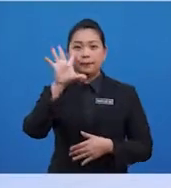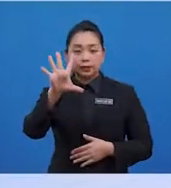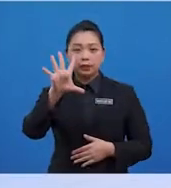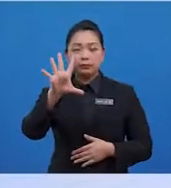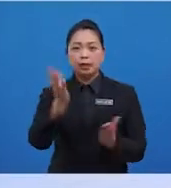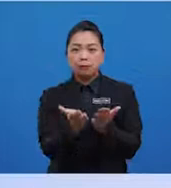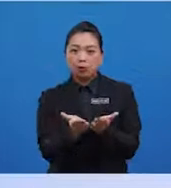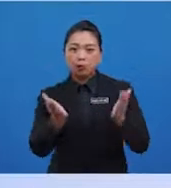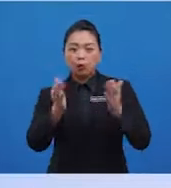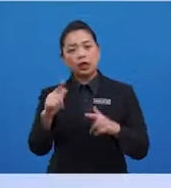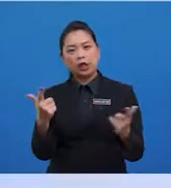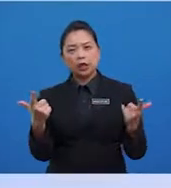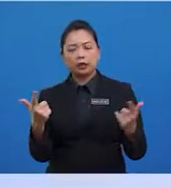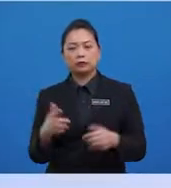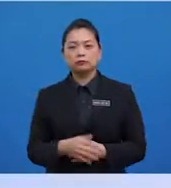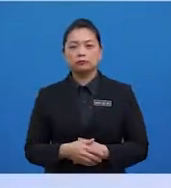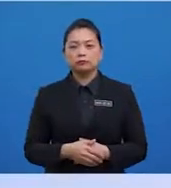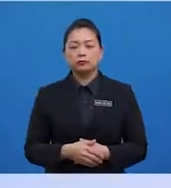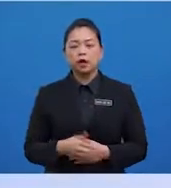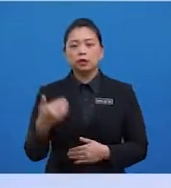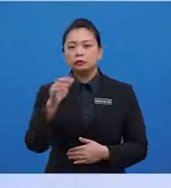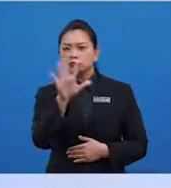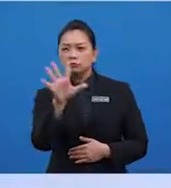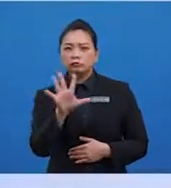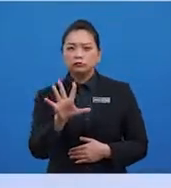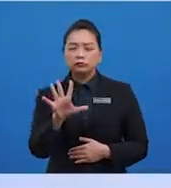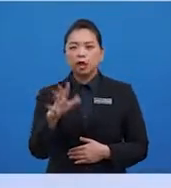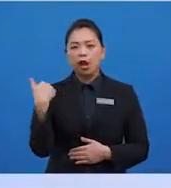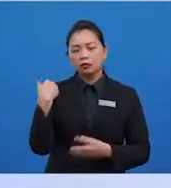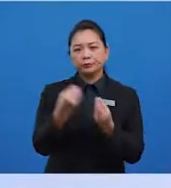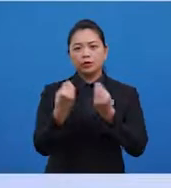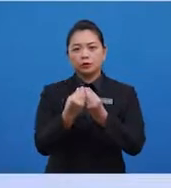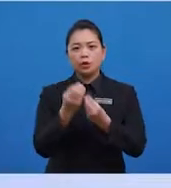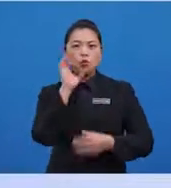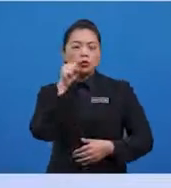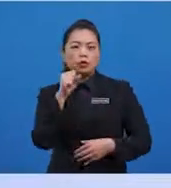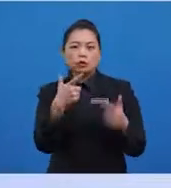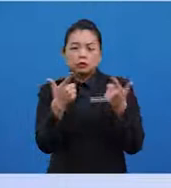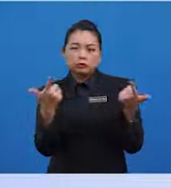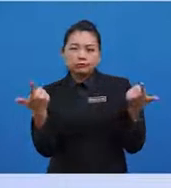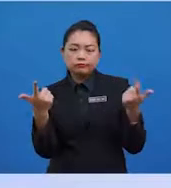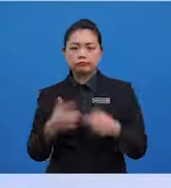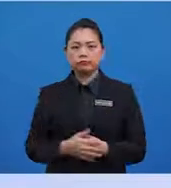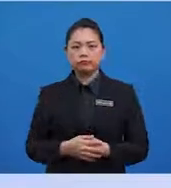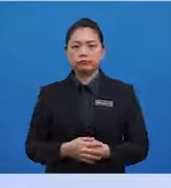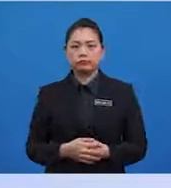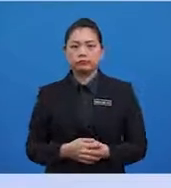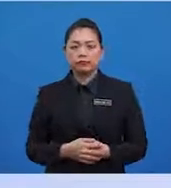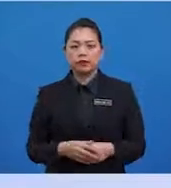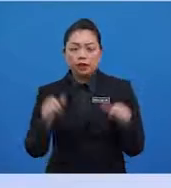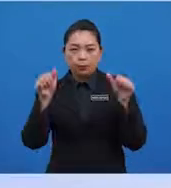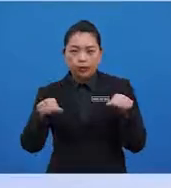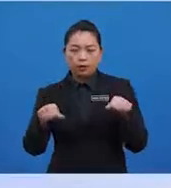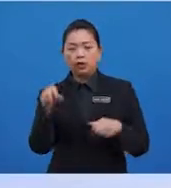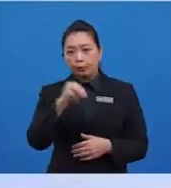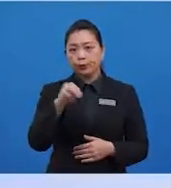Didapati kenima-nima bakul mempunyai bilangan biji orin yang berbeza. Bolehkah